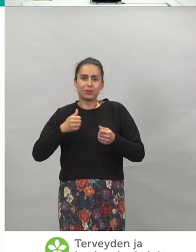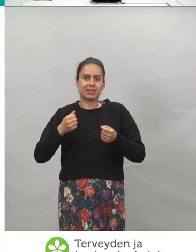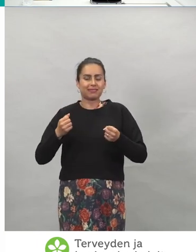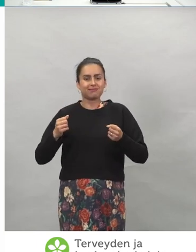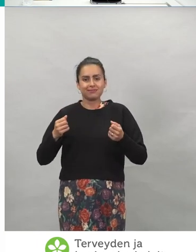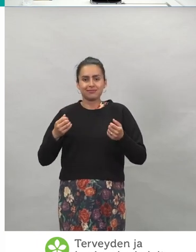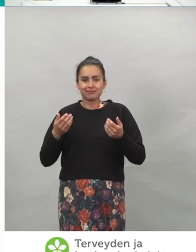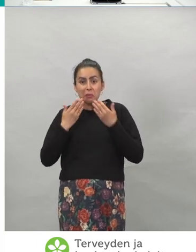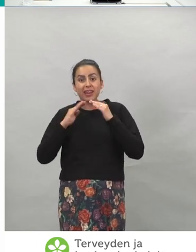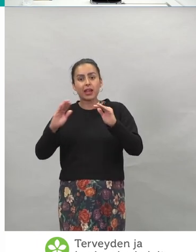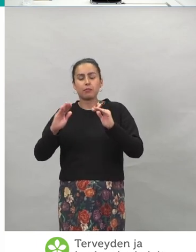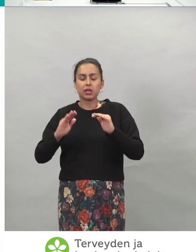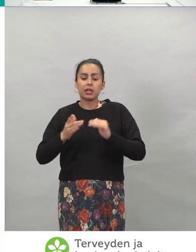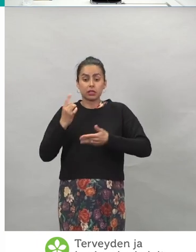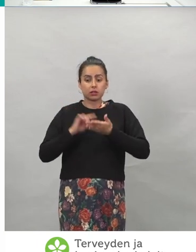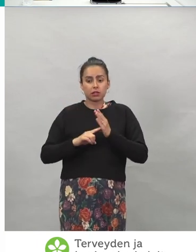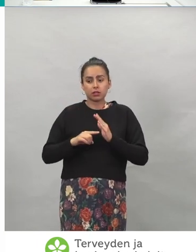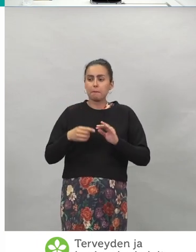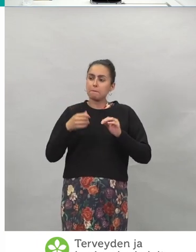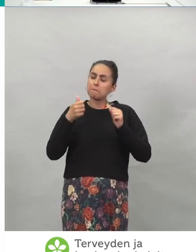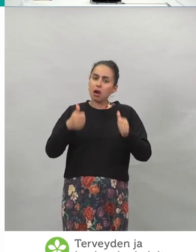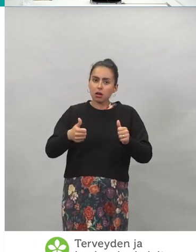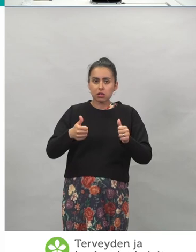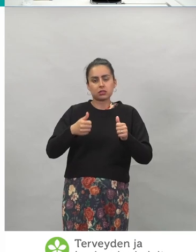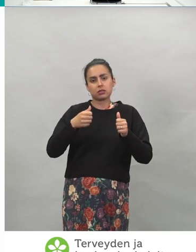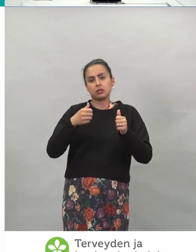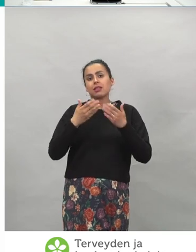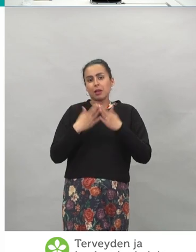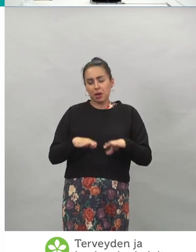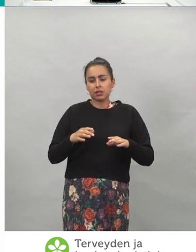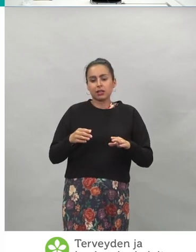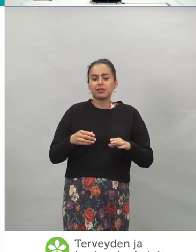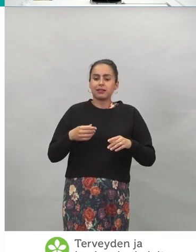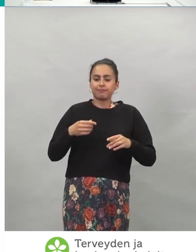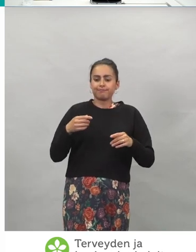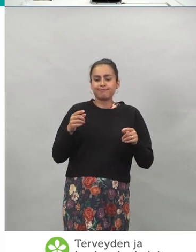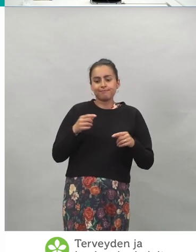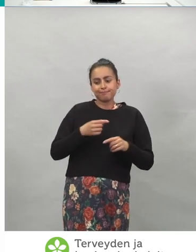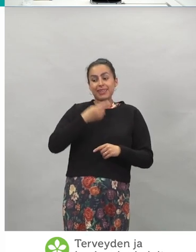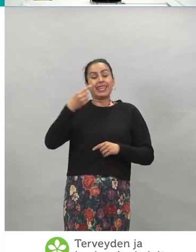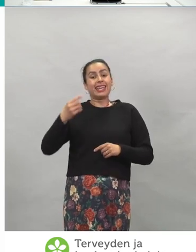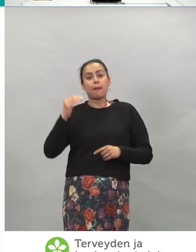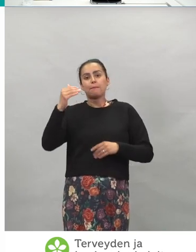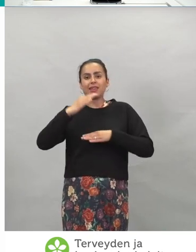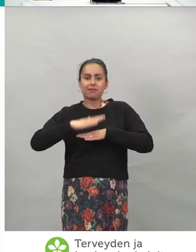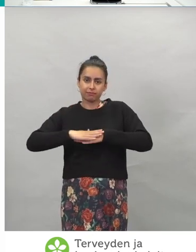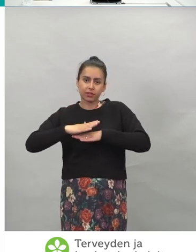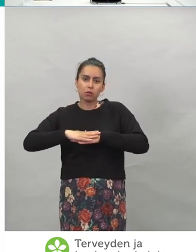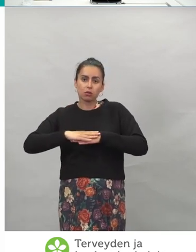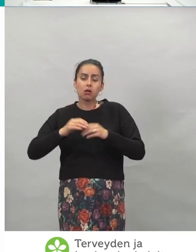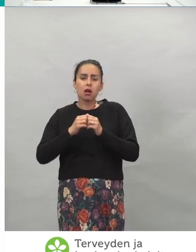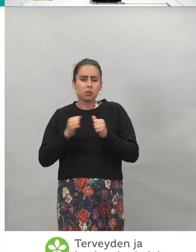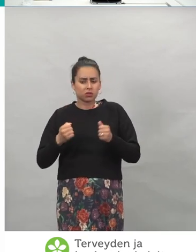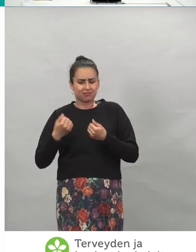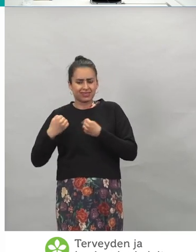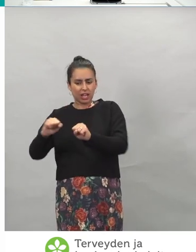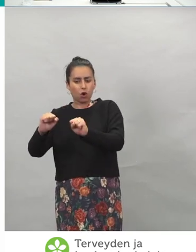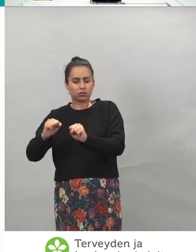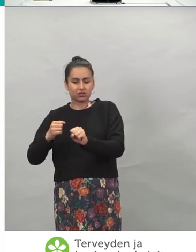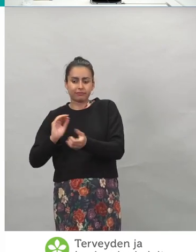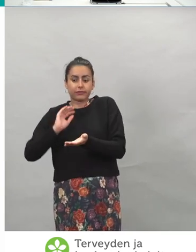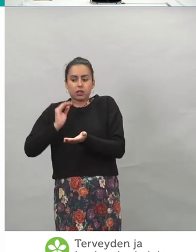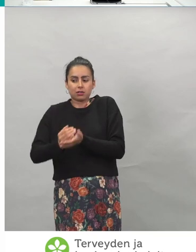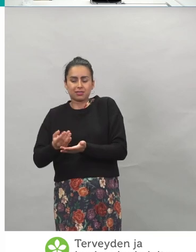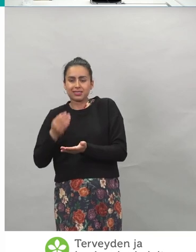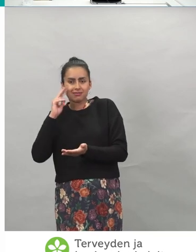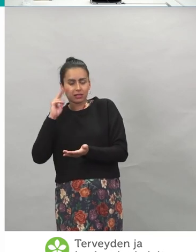kaiken kaikkiaan olisi parempi kuin aivan lyhyt. Mutta mitä se tarkoittaa sitten tälle tehosteannokselle, niin sitä